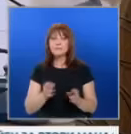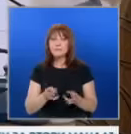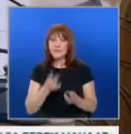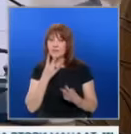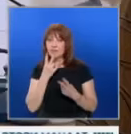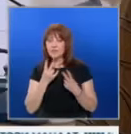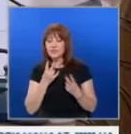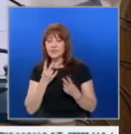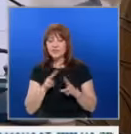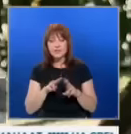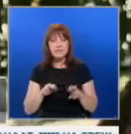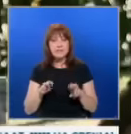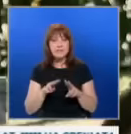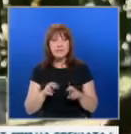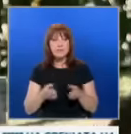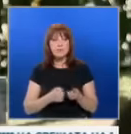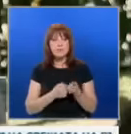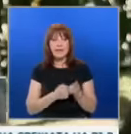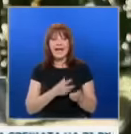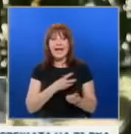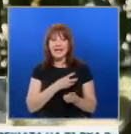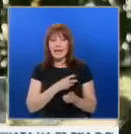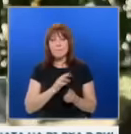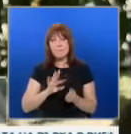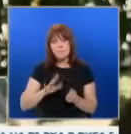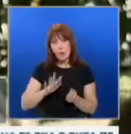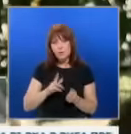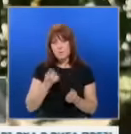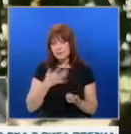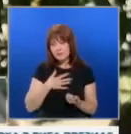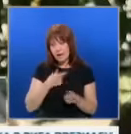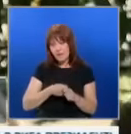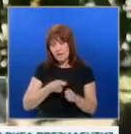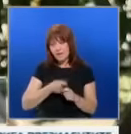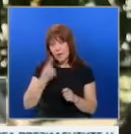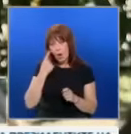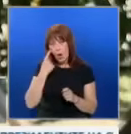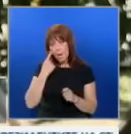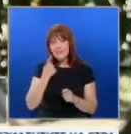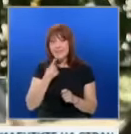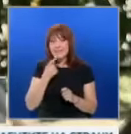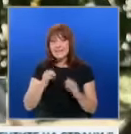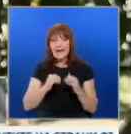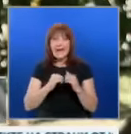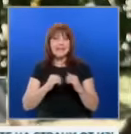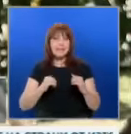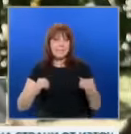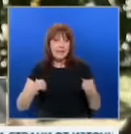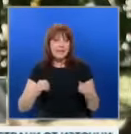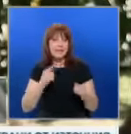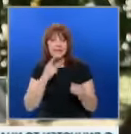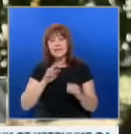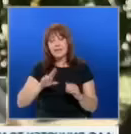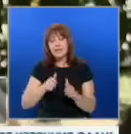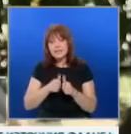виждат вариант за търсене на подкрепа. Страна на ГЕРБ би могло да има някакви опити за разцепление или поне за